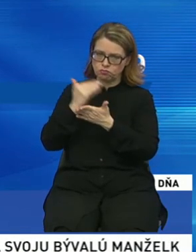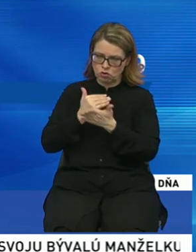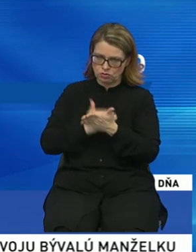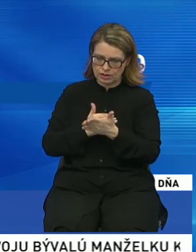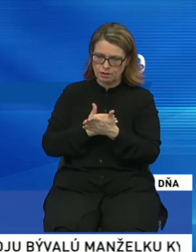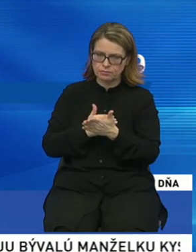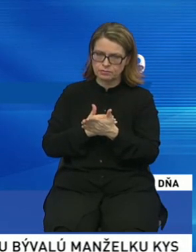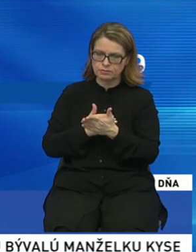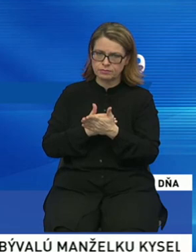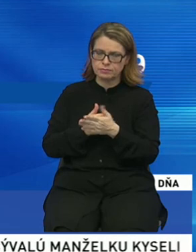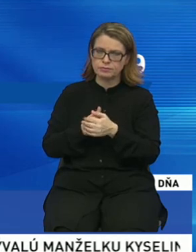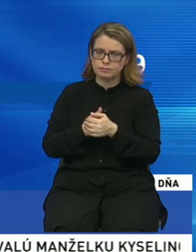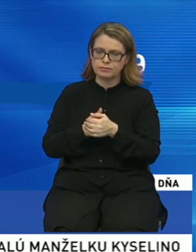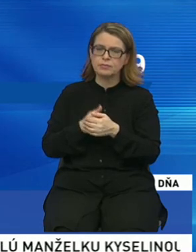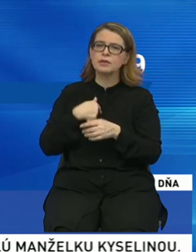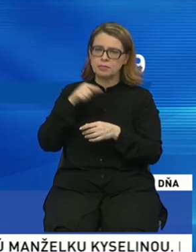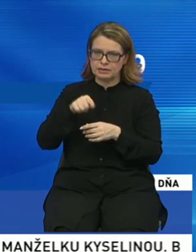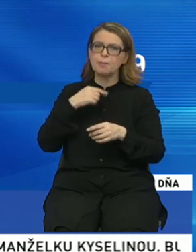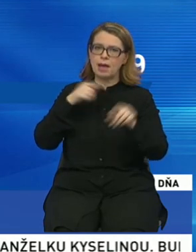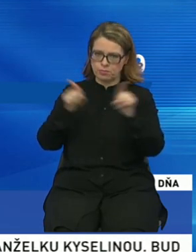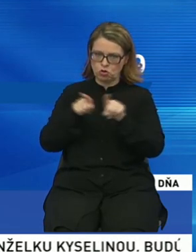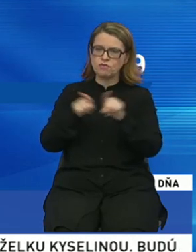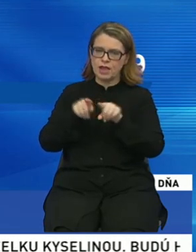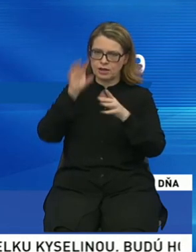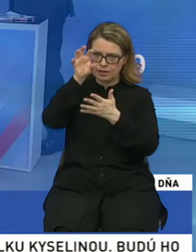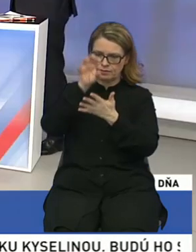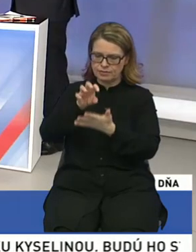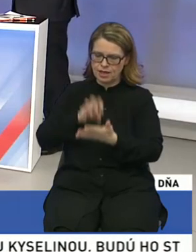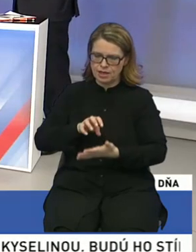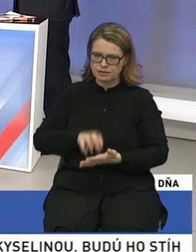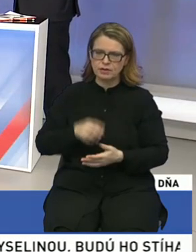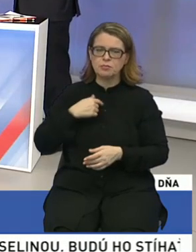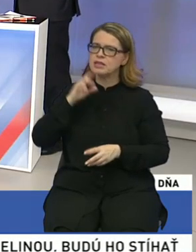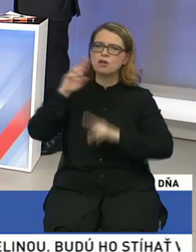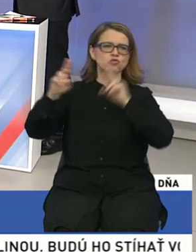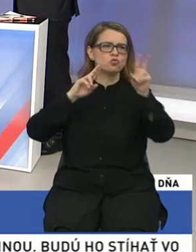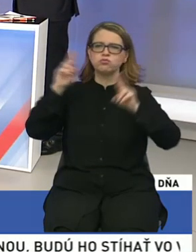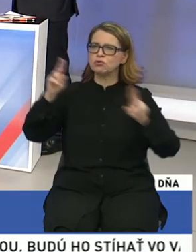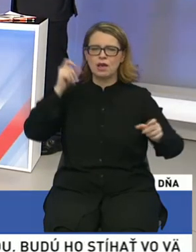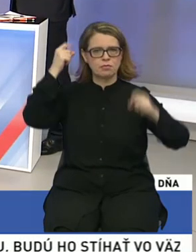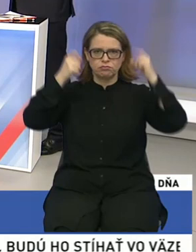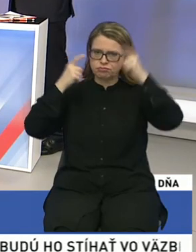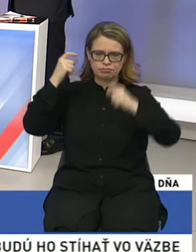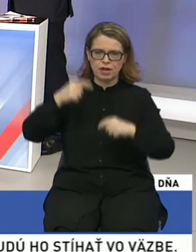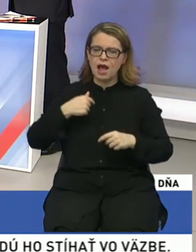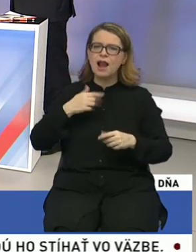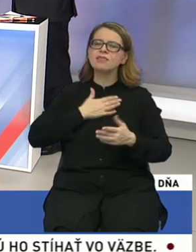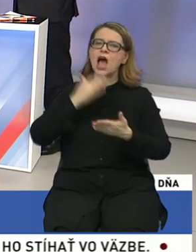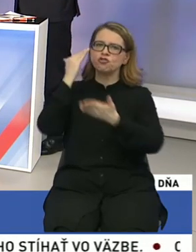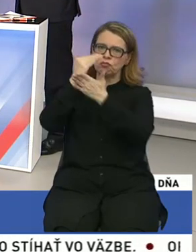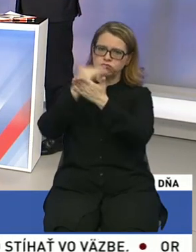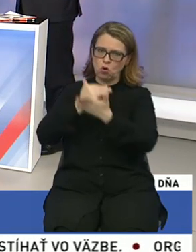revízia 2020. Máme tam tézy, ktoré sú realizovateľné. My nesľubujeme hory a doly, ale tá revízia, ten náš program,